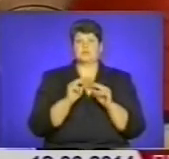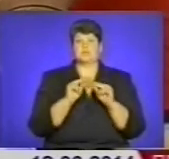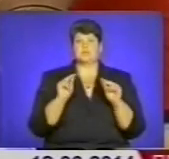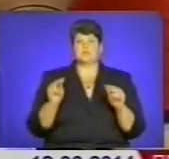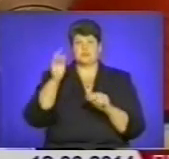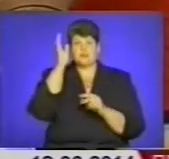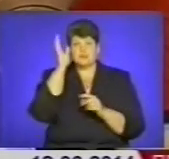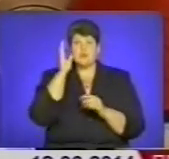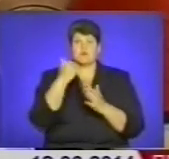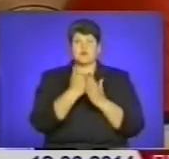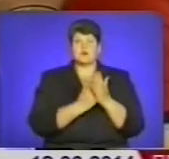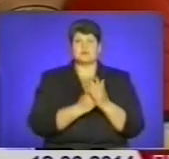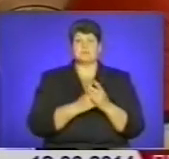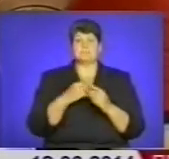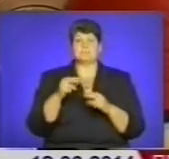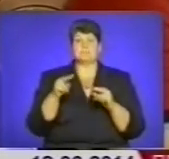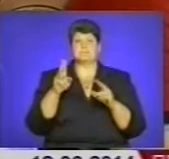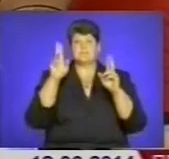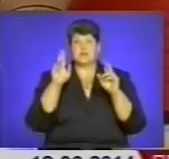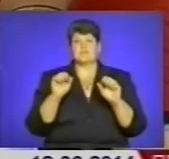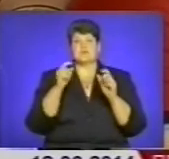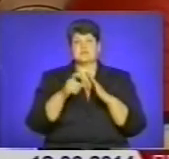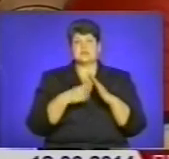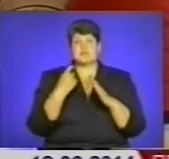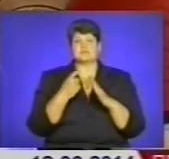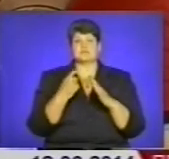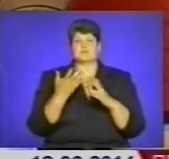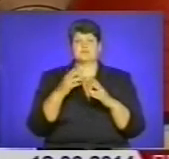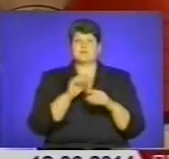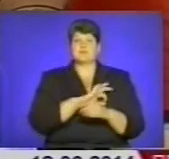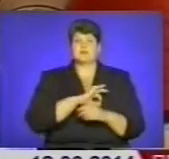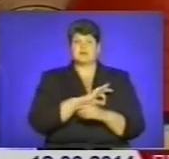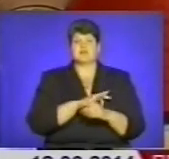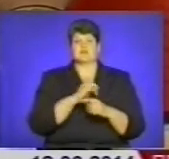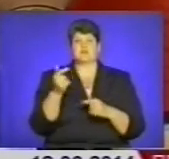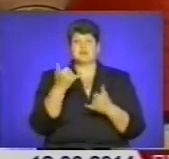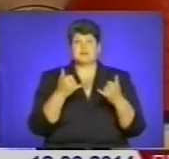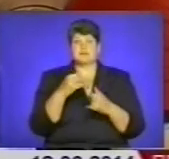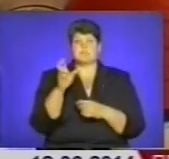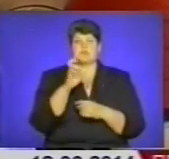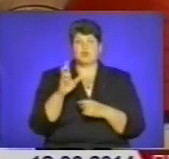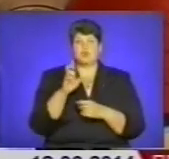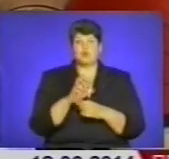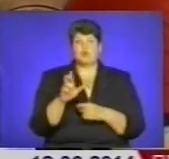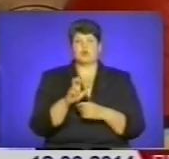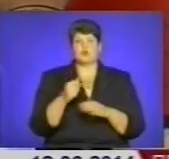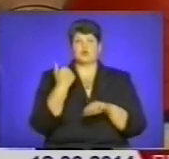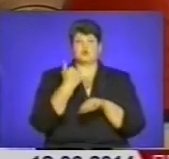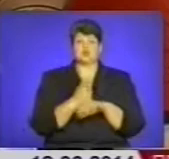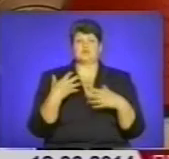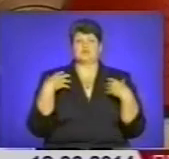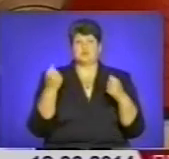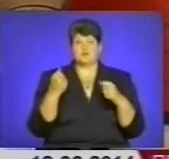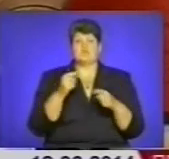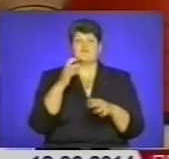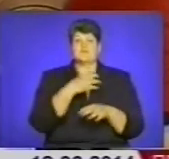програмах таких предметів, як правознавство, біологія, хімія, основи здоров'я, обов'язковому порядку, актуалізація